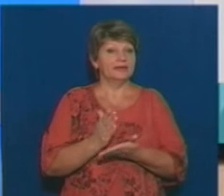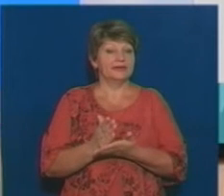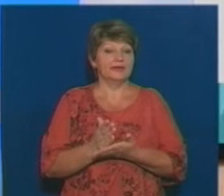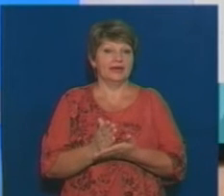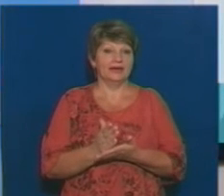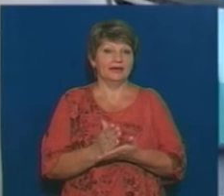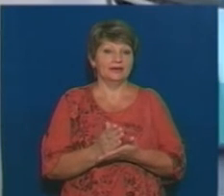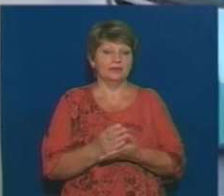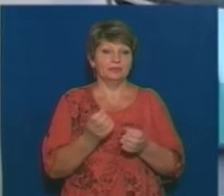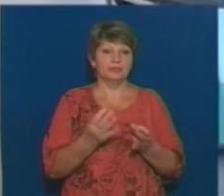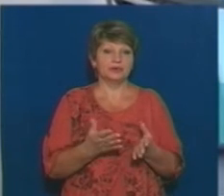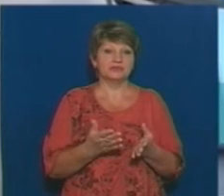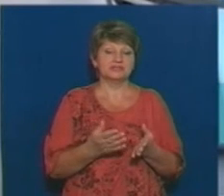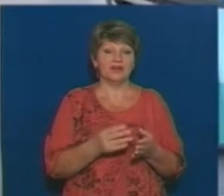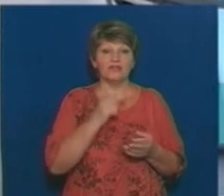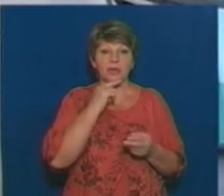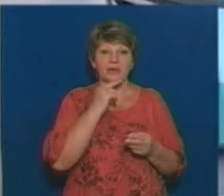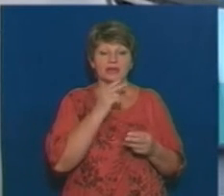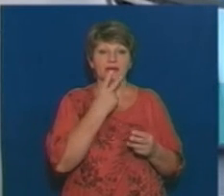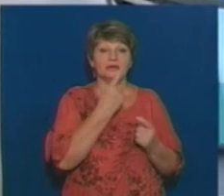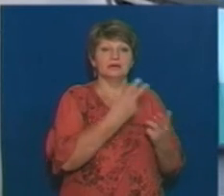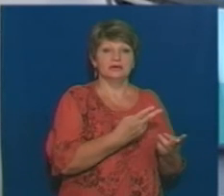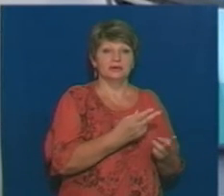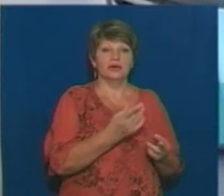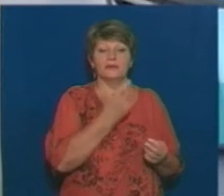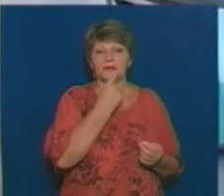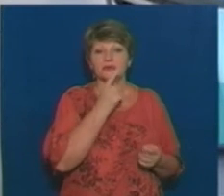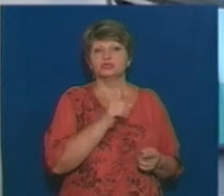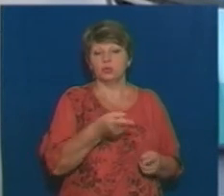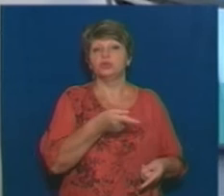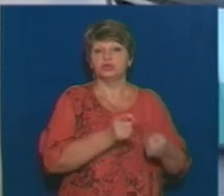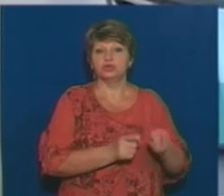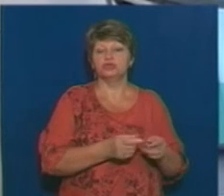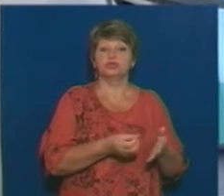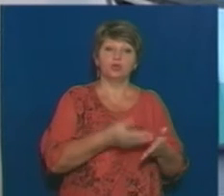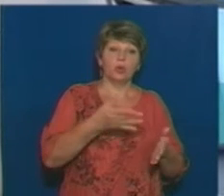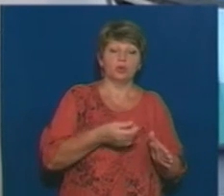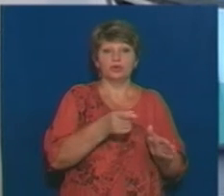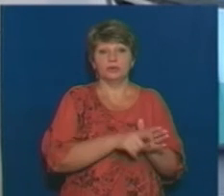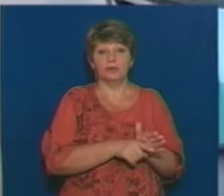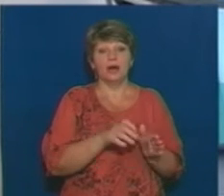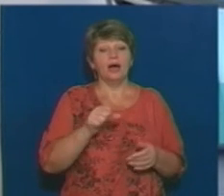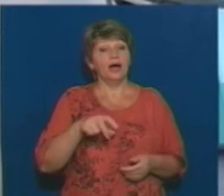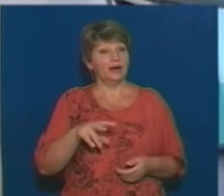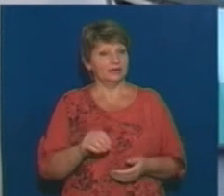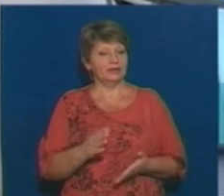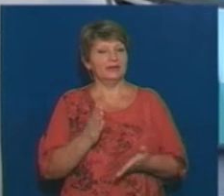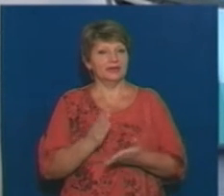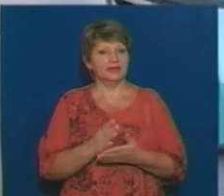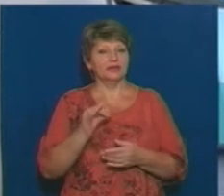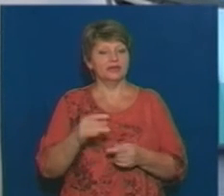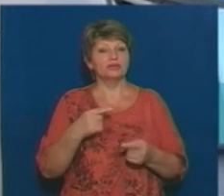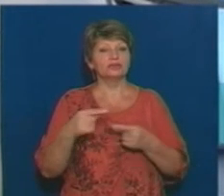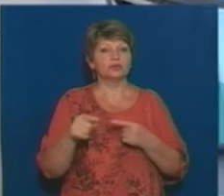скоригувати нашу увагу, і прицінитися, скільки це дійсно стоїть, що дійсно ніби там дорого чи дешево. Але є й величезна група,